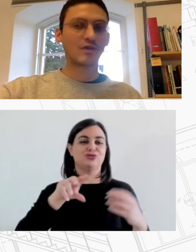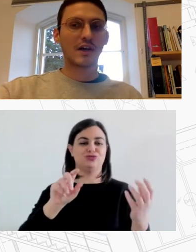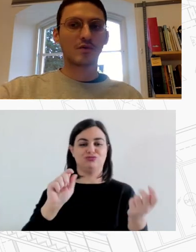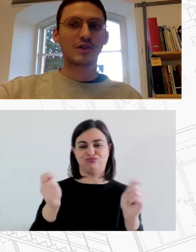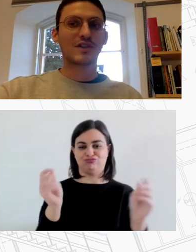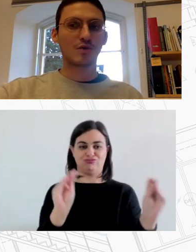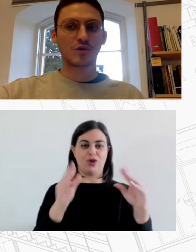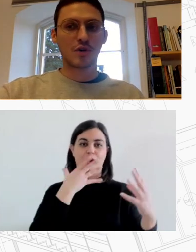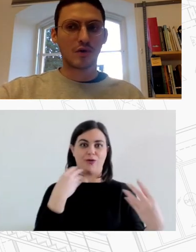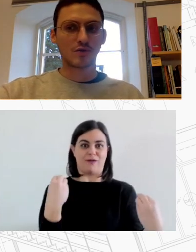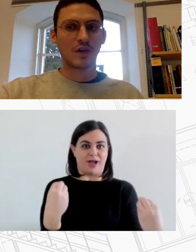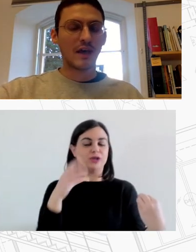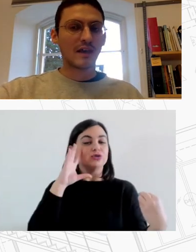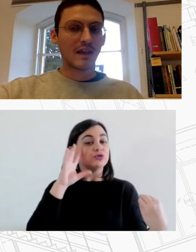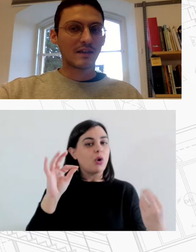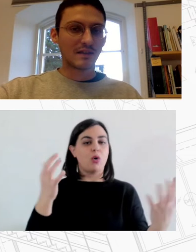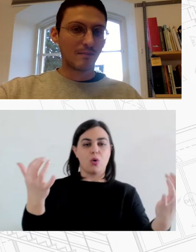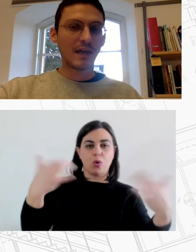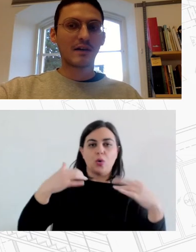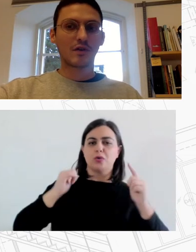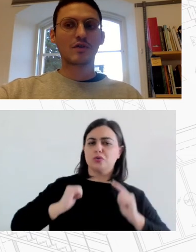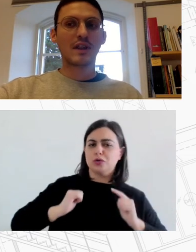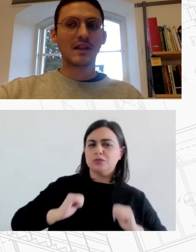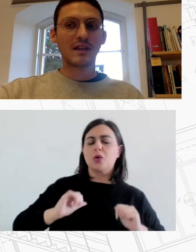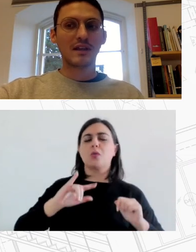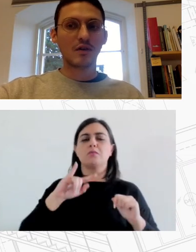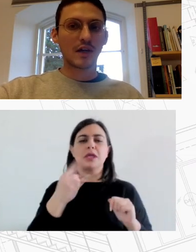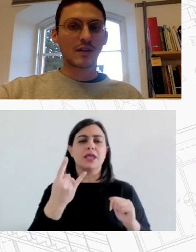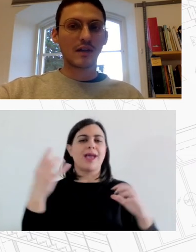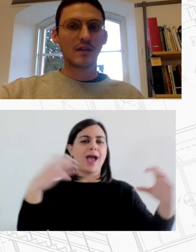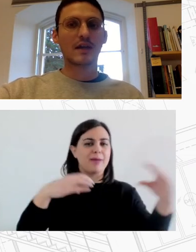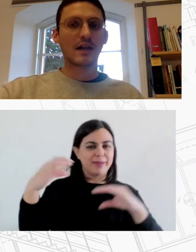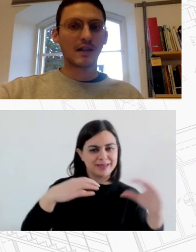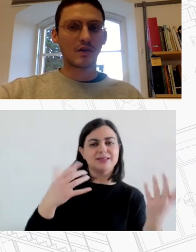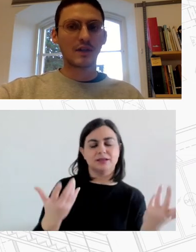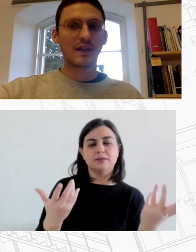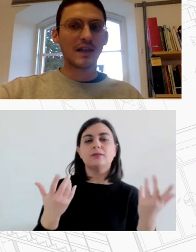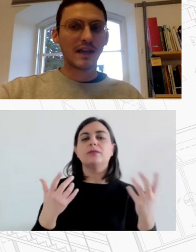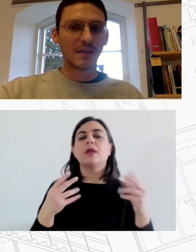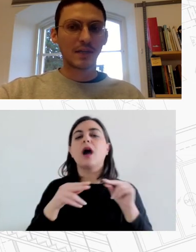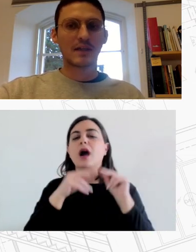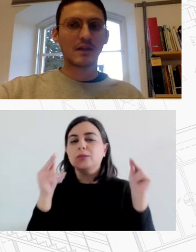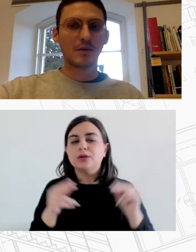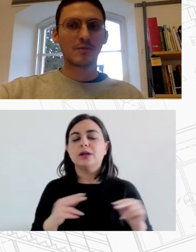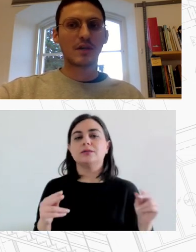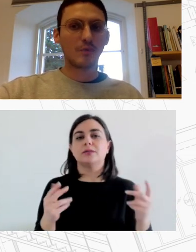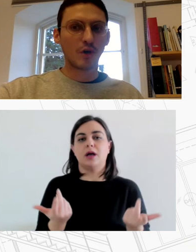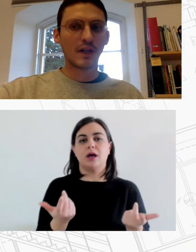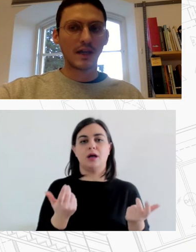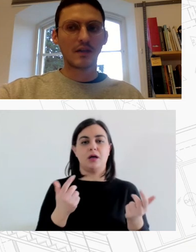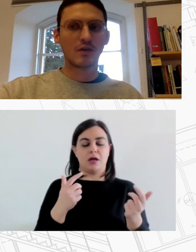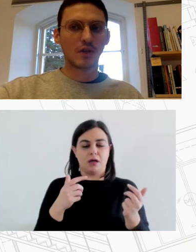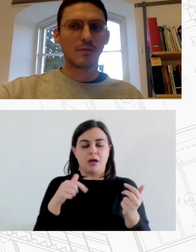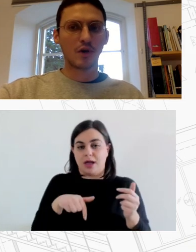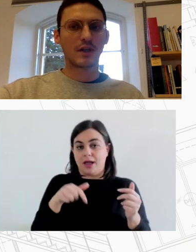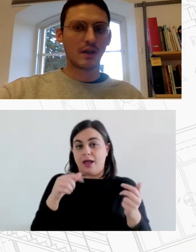κυρίως για τουριστικούς λόγους Σημαίνει αυτό ότι δεν έχει γίνει ορατή και κατανοητή η αναπτυξιακή προοπτική που μπορεί